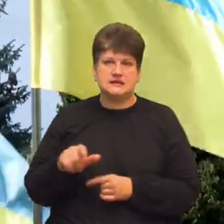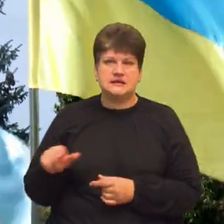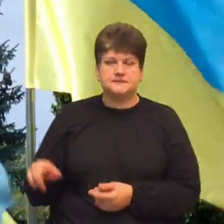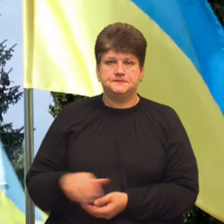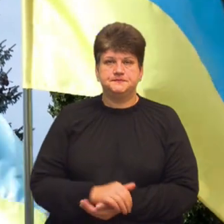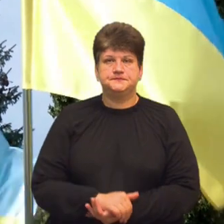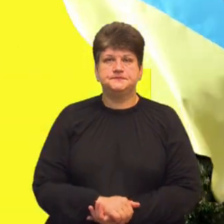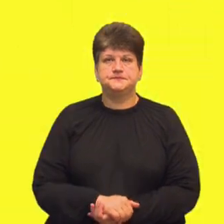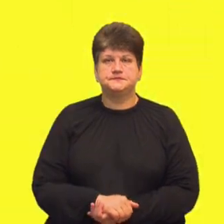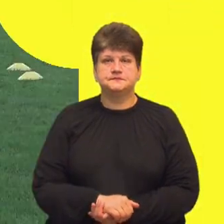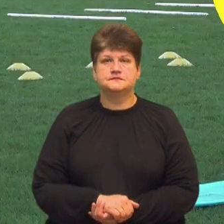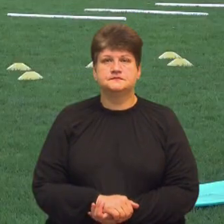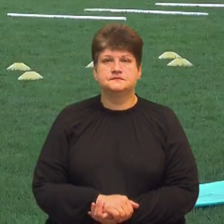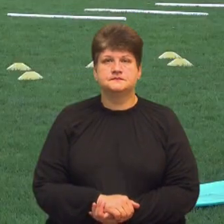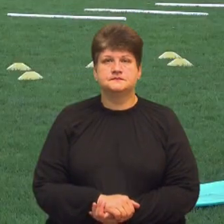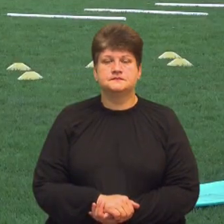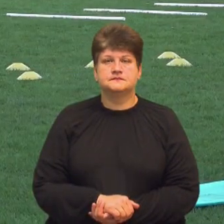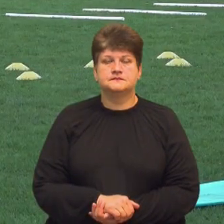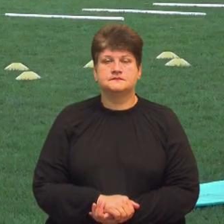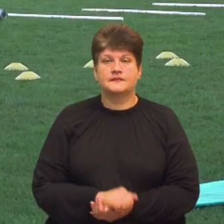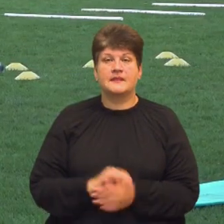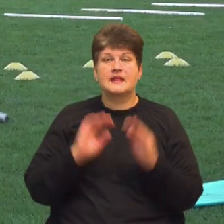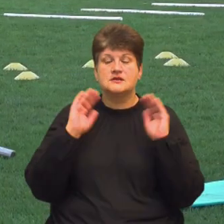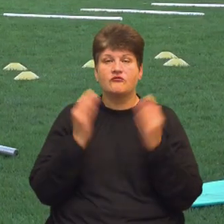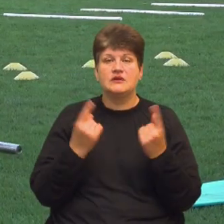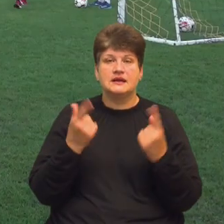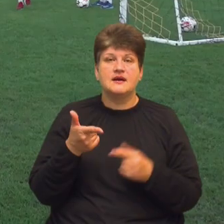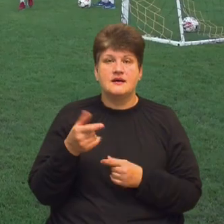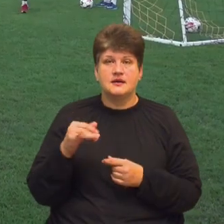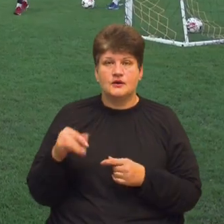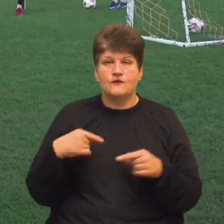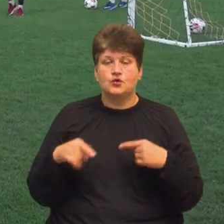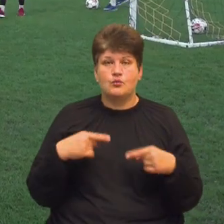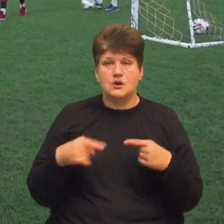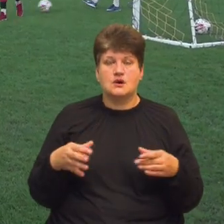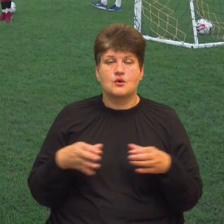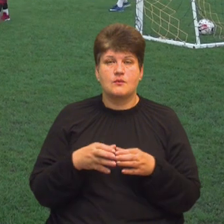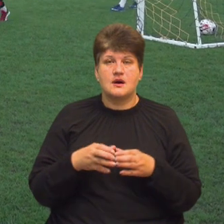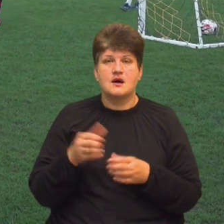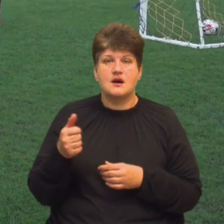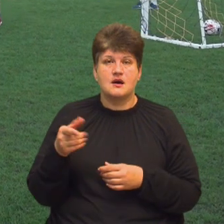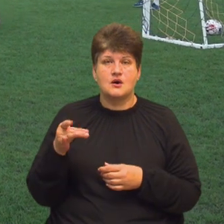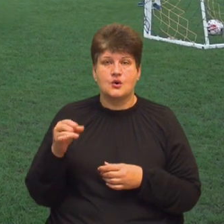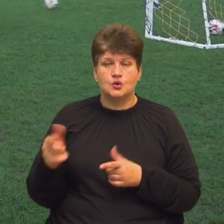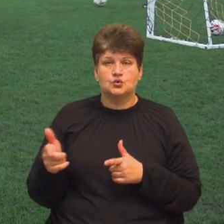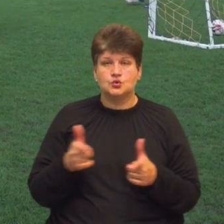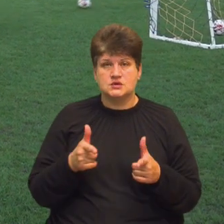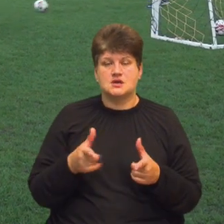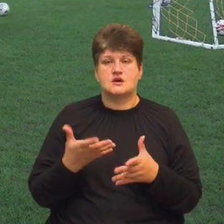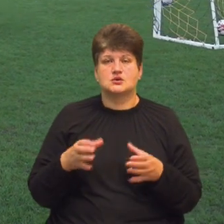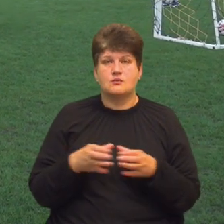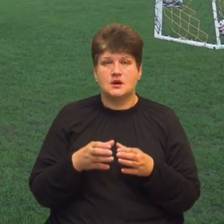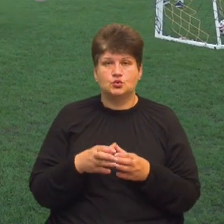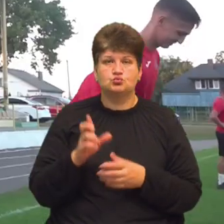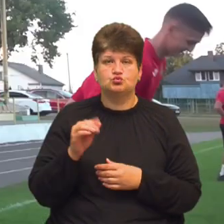Суспільне новини, Тернопіль. На стадіоні у Великих Гаях футбольна команда «Агрон» готується до матчу з Бучацьким колосом. Перший етап